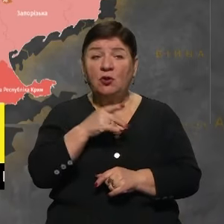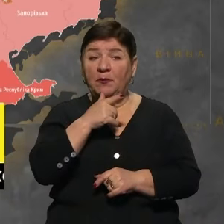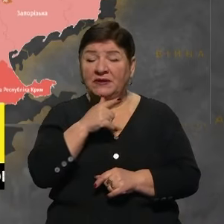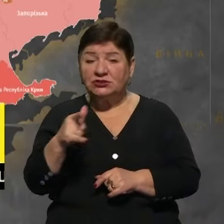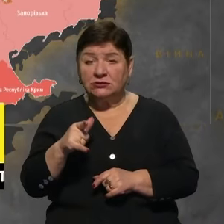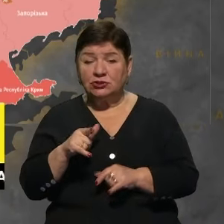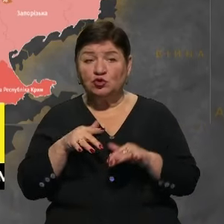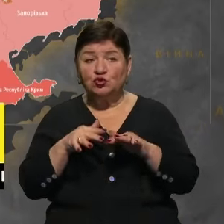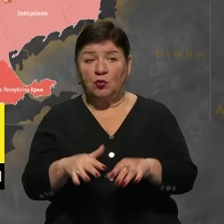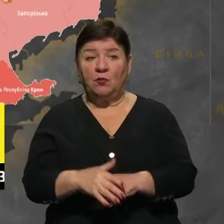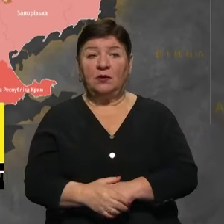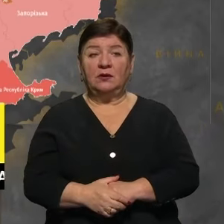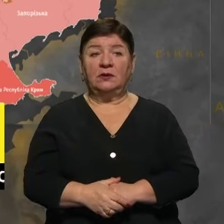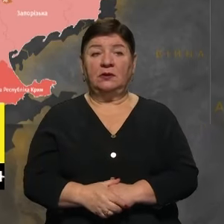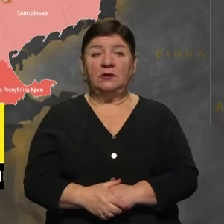-штурму?